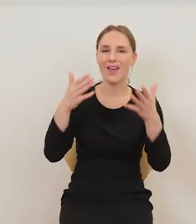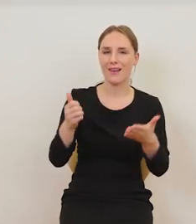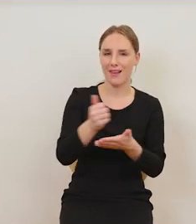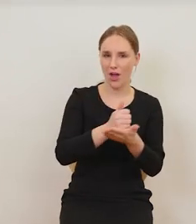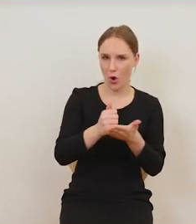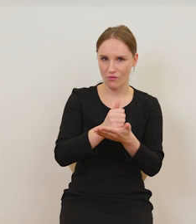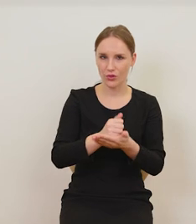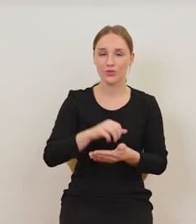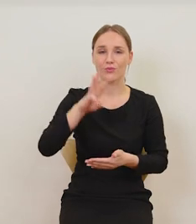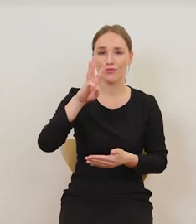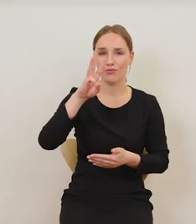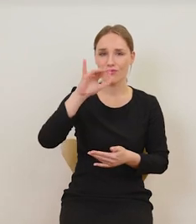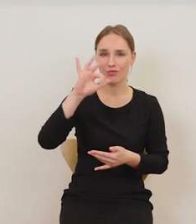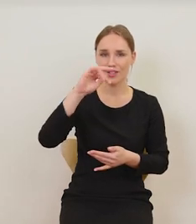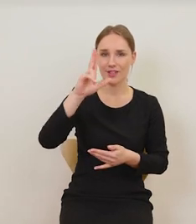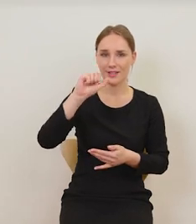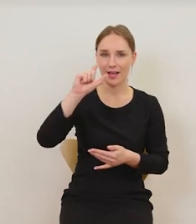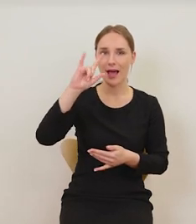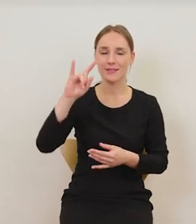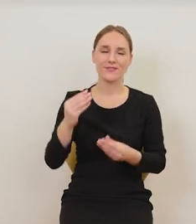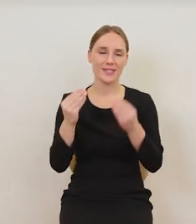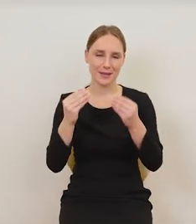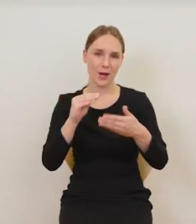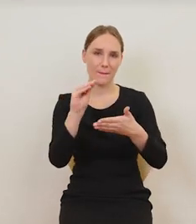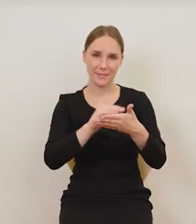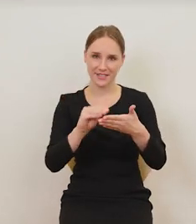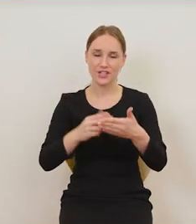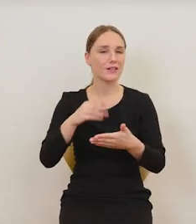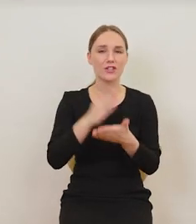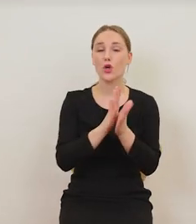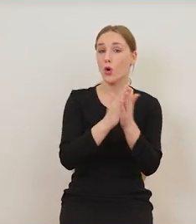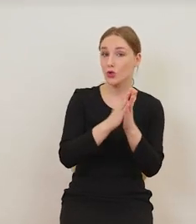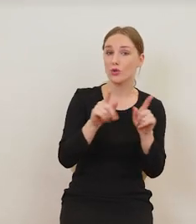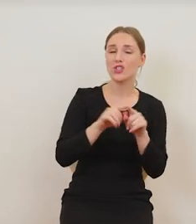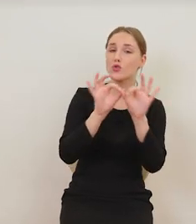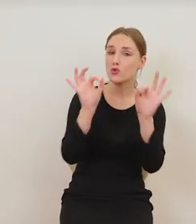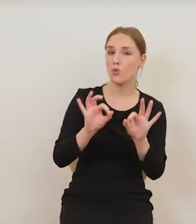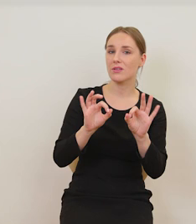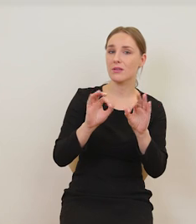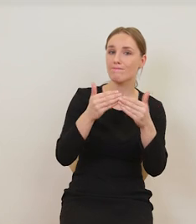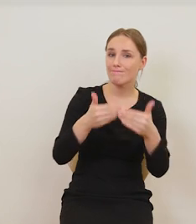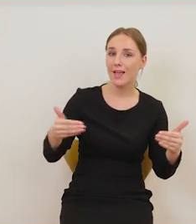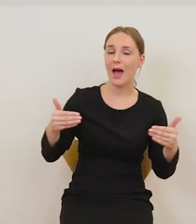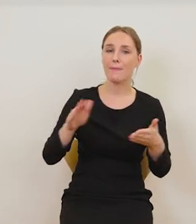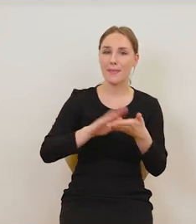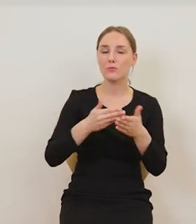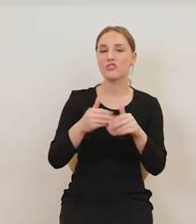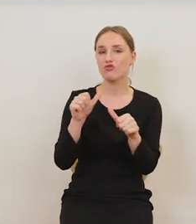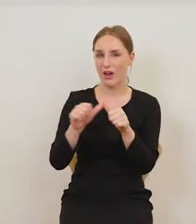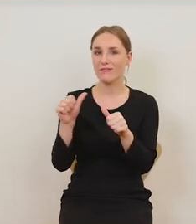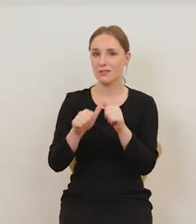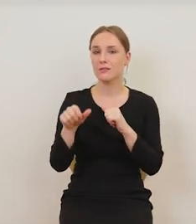Znakomity pisarz, pisał również nie tylko książki, ale pisał sztuki teatralne. Szefcy przecież